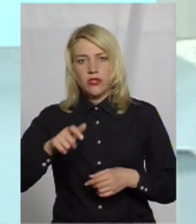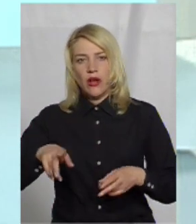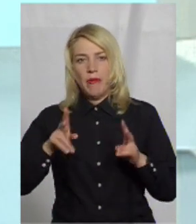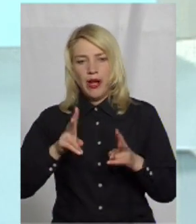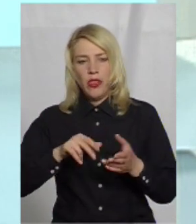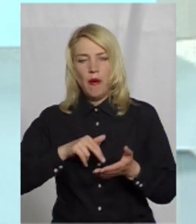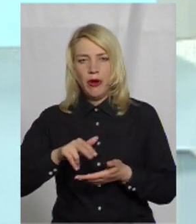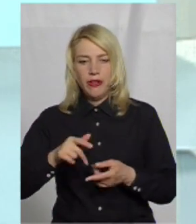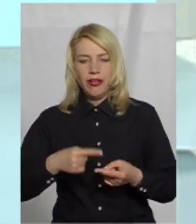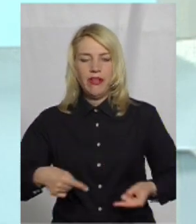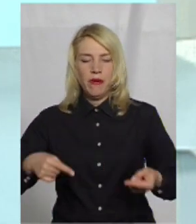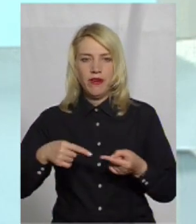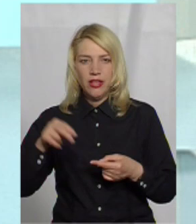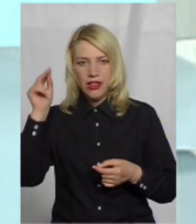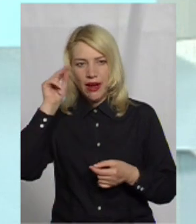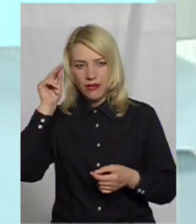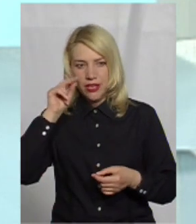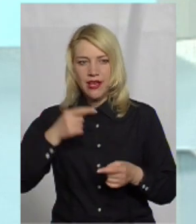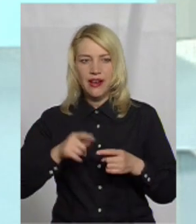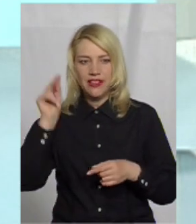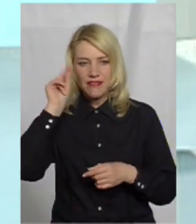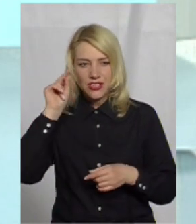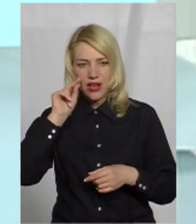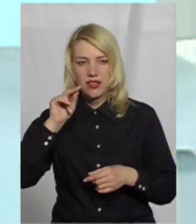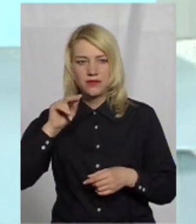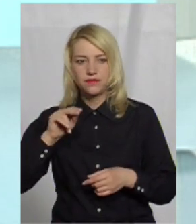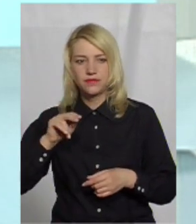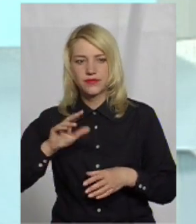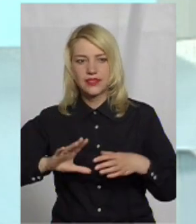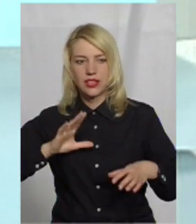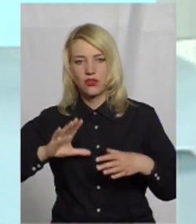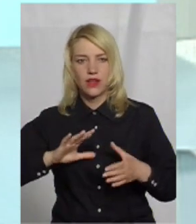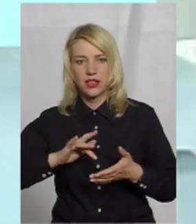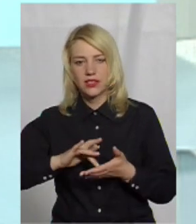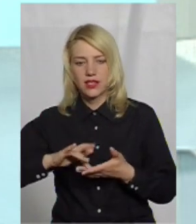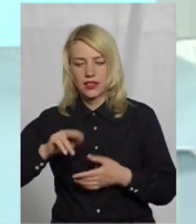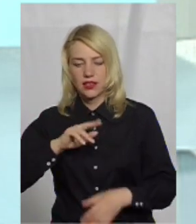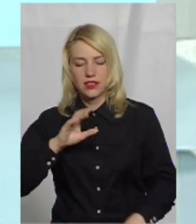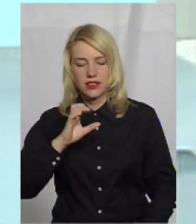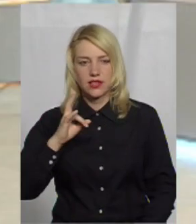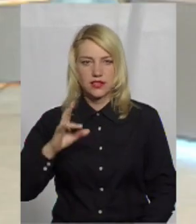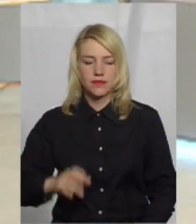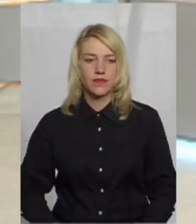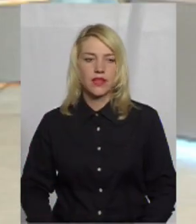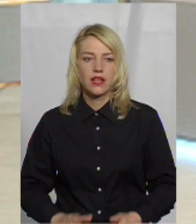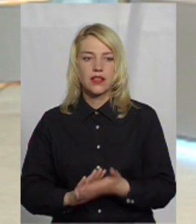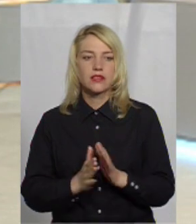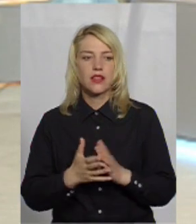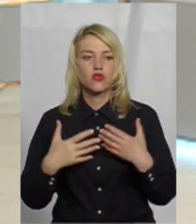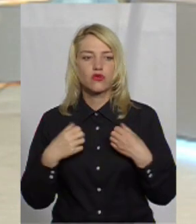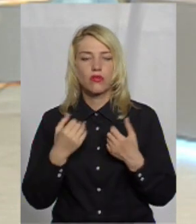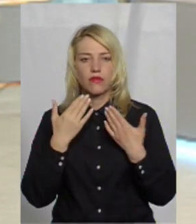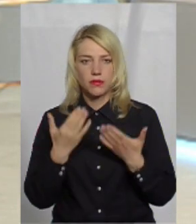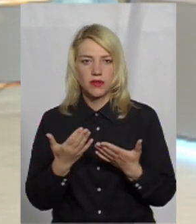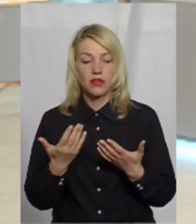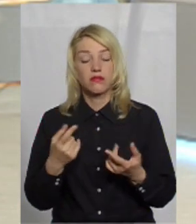пройдуть відповідне навчання в навчально-тренувальних центрах ДСНС. Стан здоров'я? Ну, відповідно,